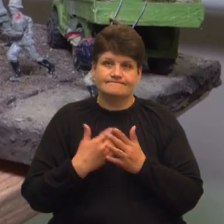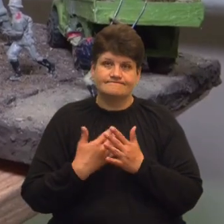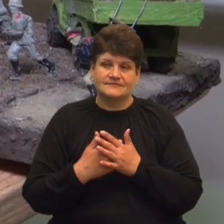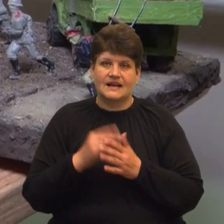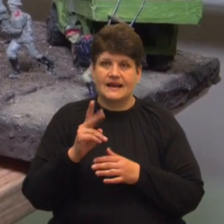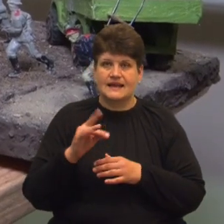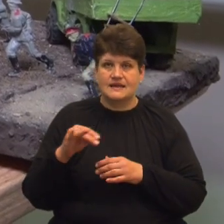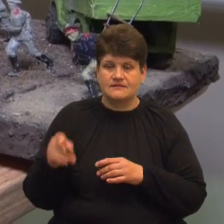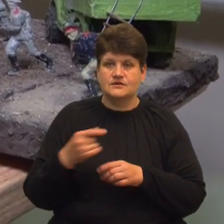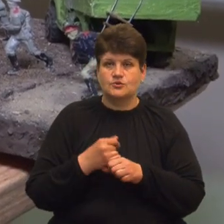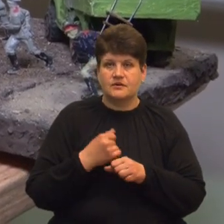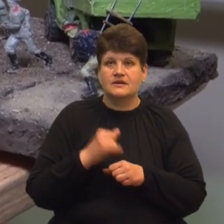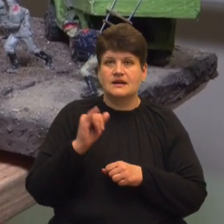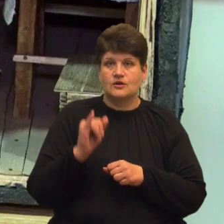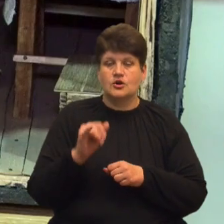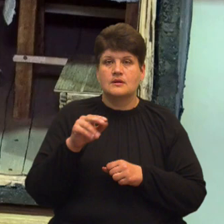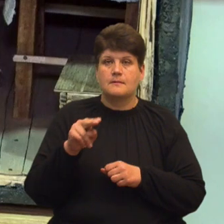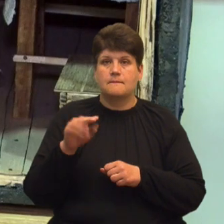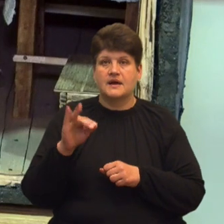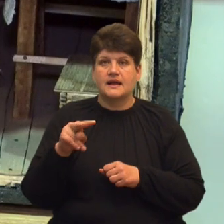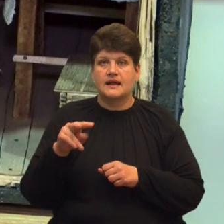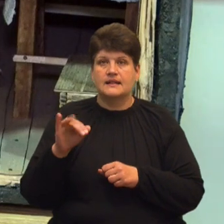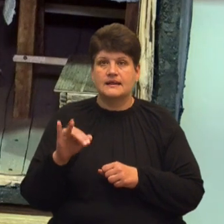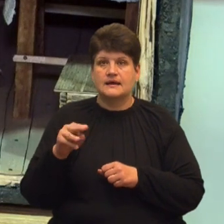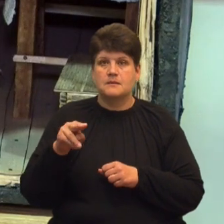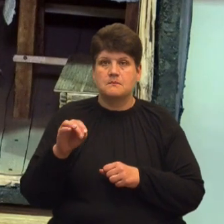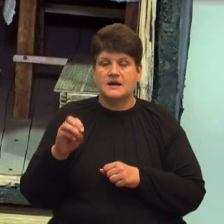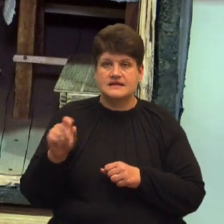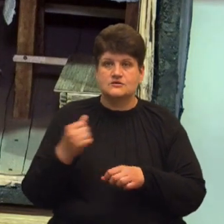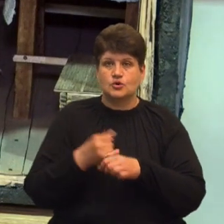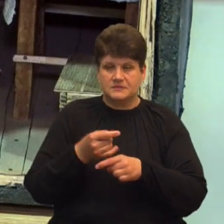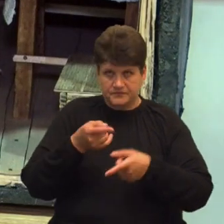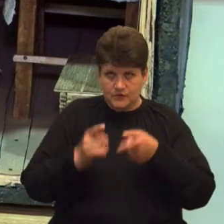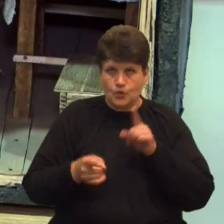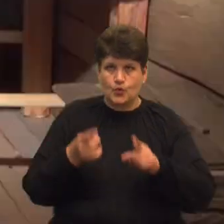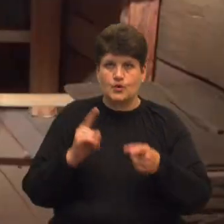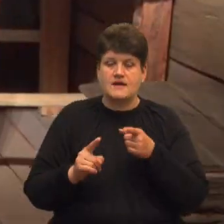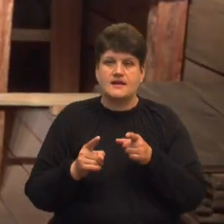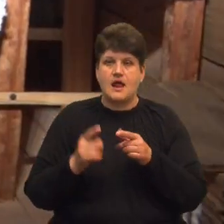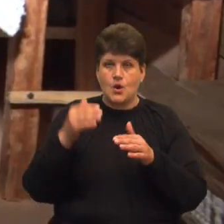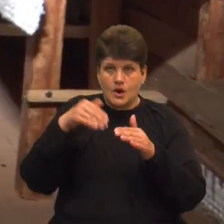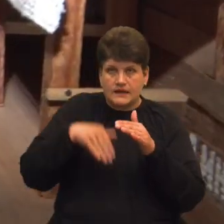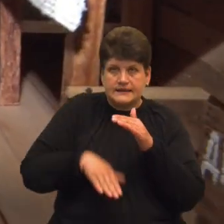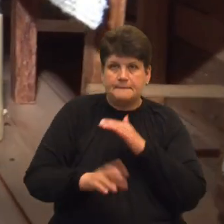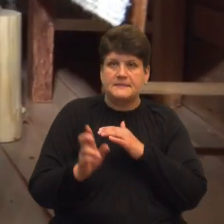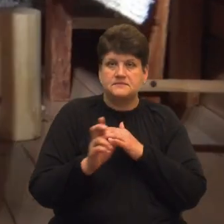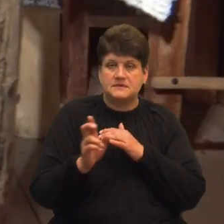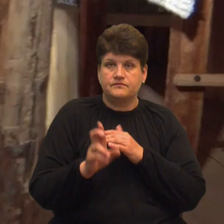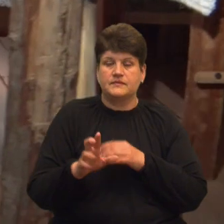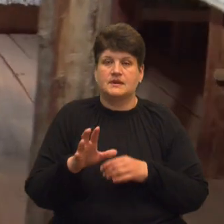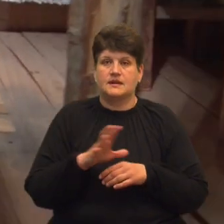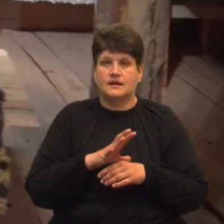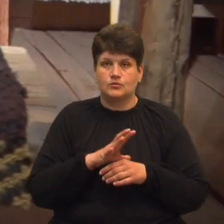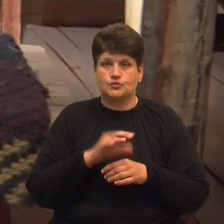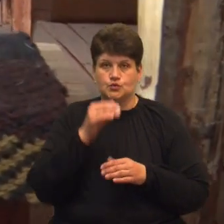виготовив Іларіон Пилипець. Одна з них зроблена за схемою оригінальної криївки на Бережанщині, в якій переховувався референт Служби